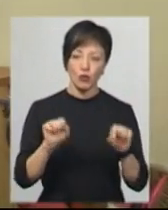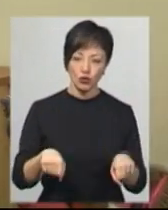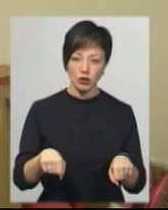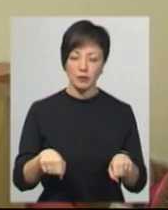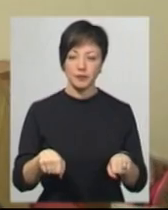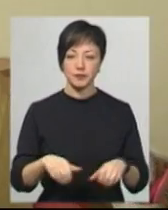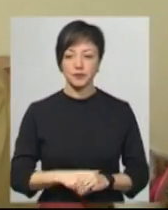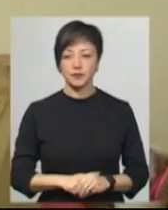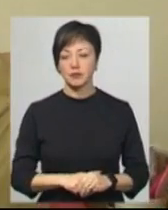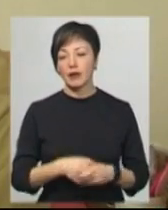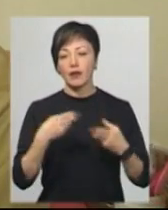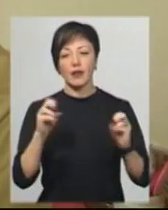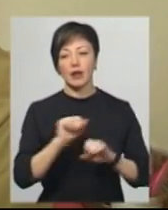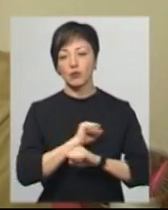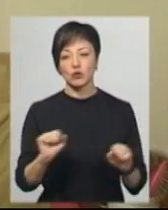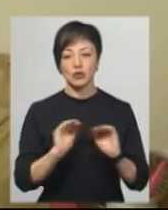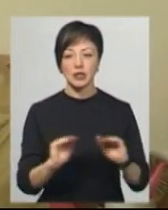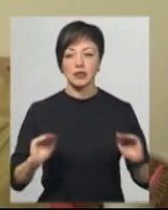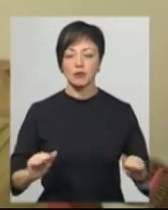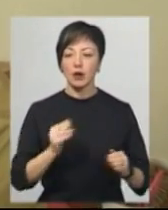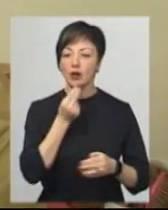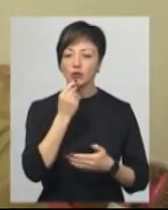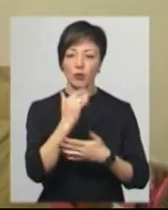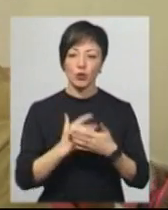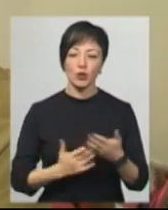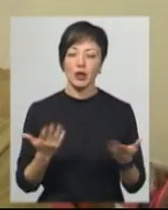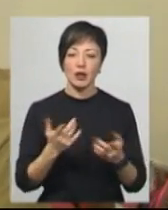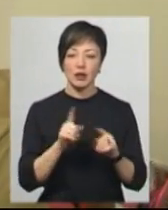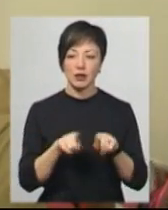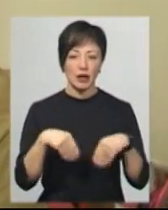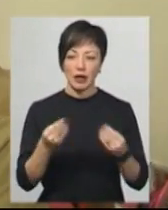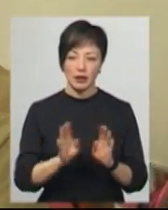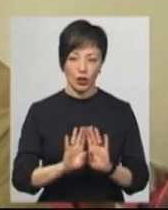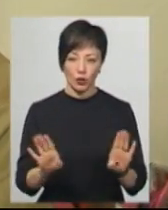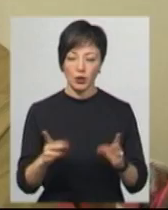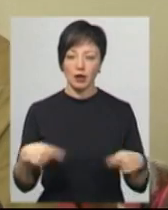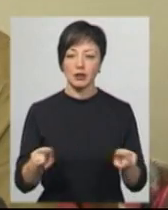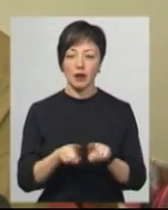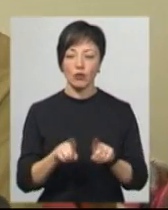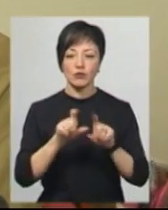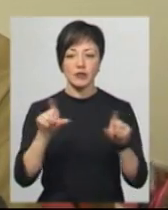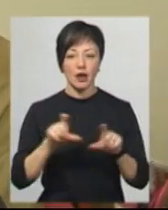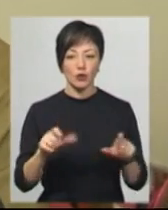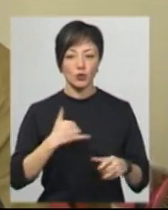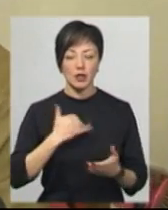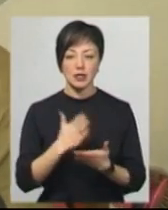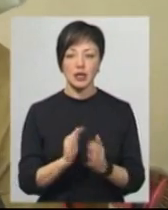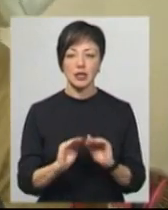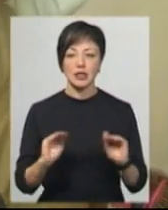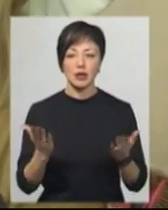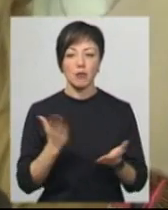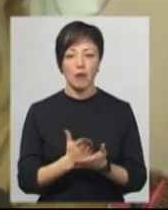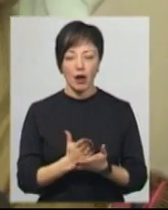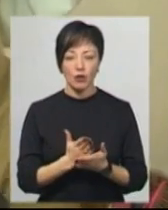можна. Де не можна діткам, яких харчових продуктів їх не дають. Також у закладах у нас є діти, які